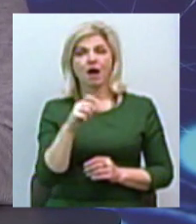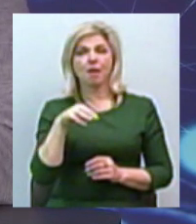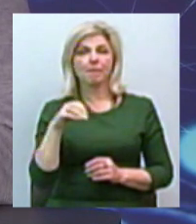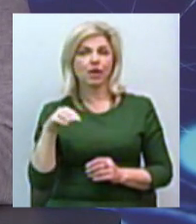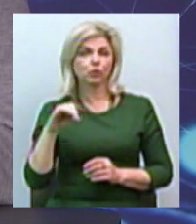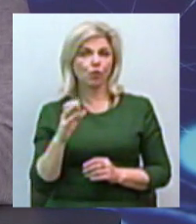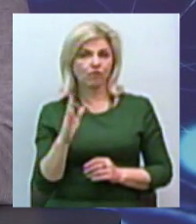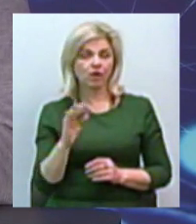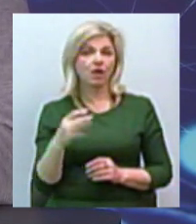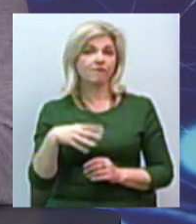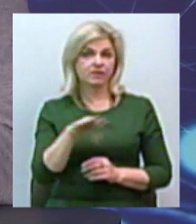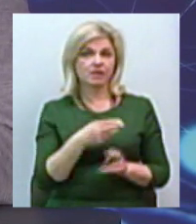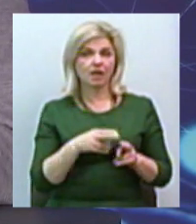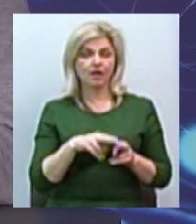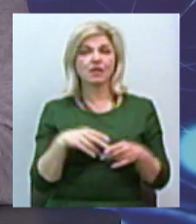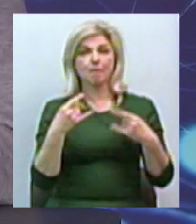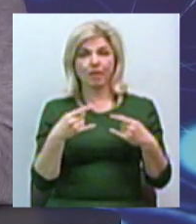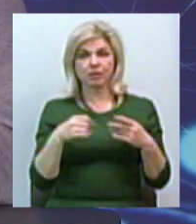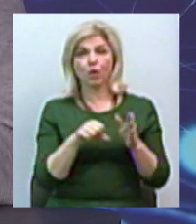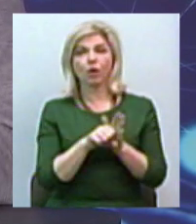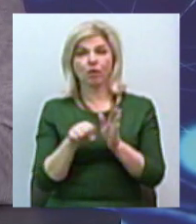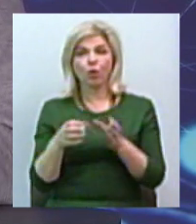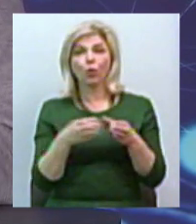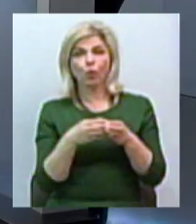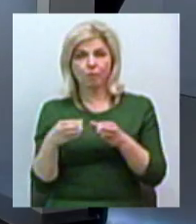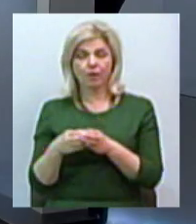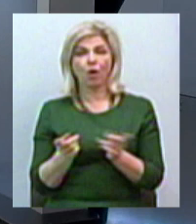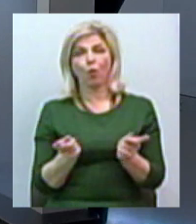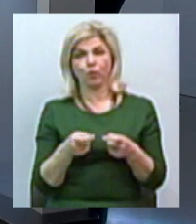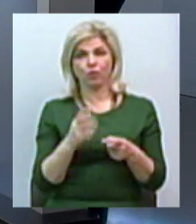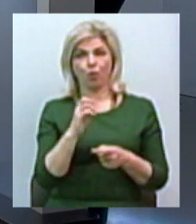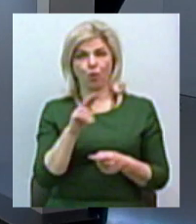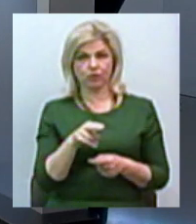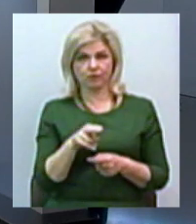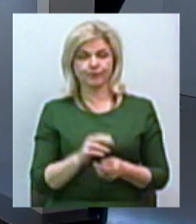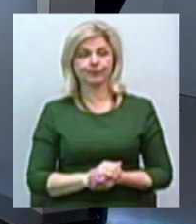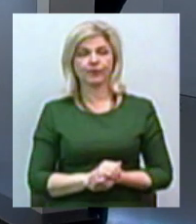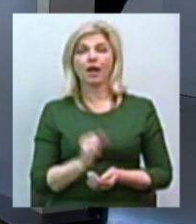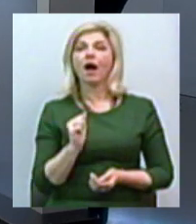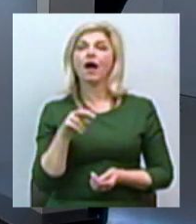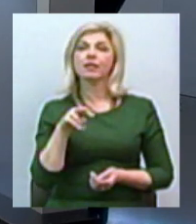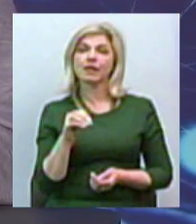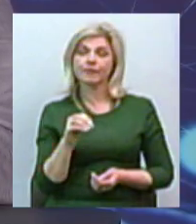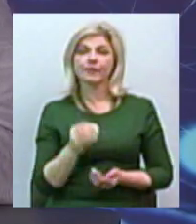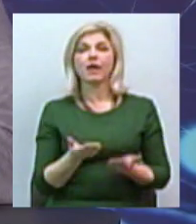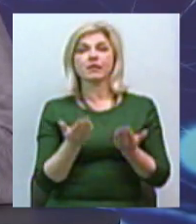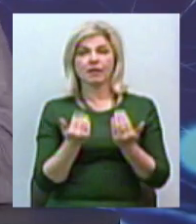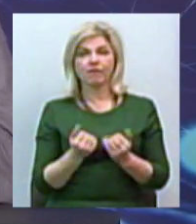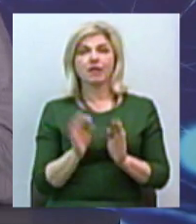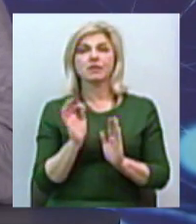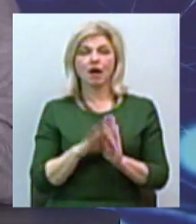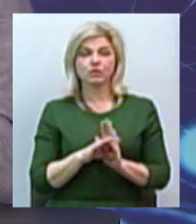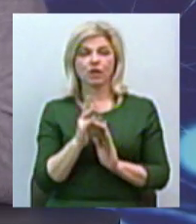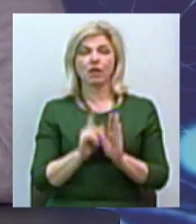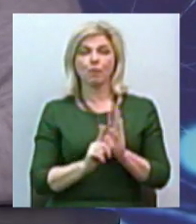медіагрупи вибкнулися, закодувалися. Але давайте відразу на початку